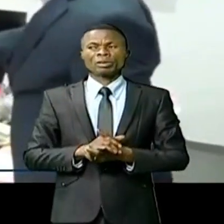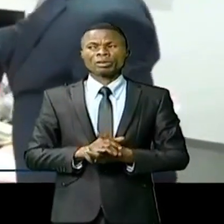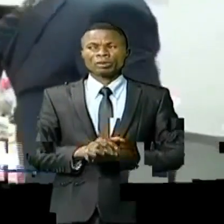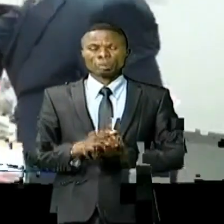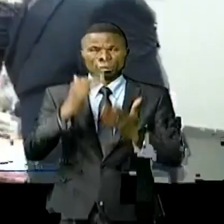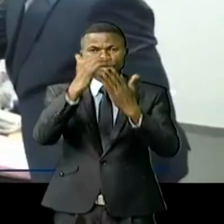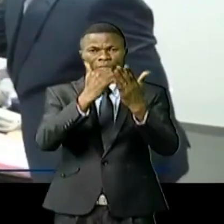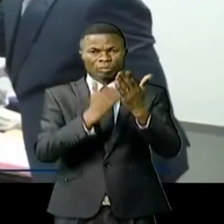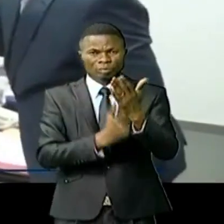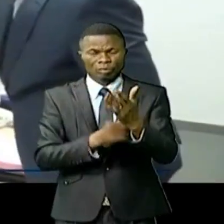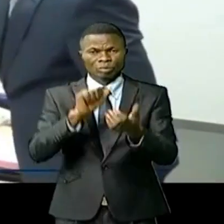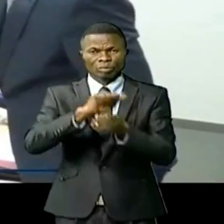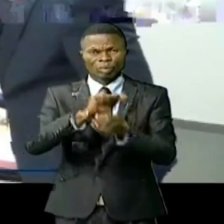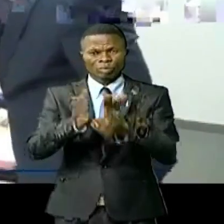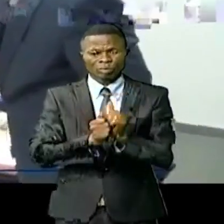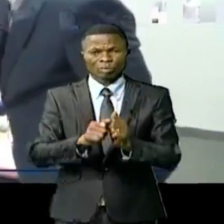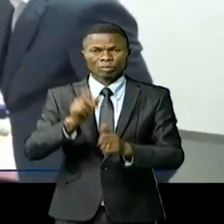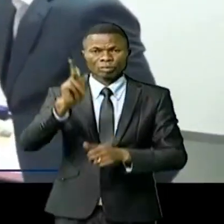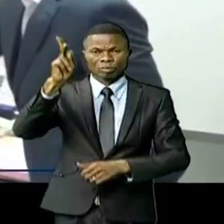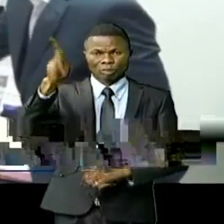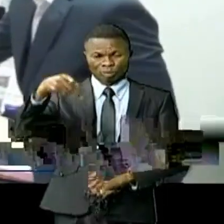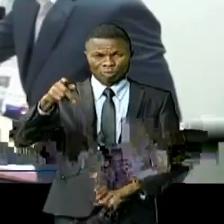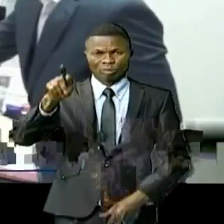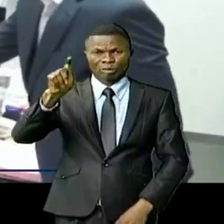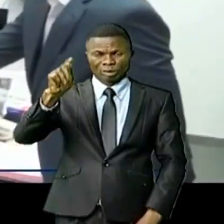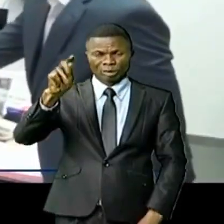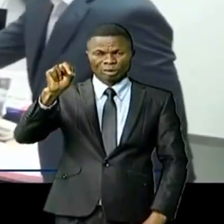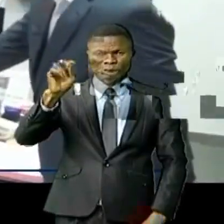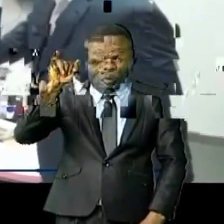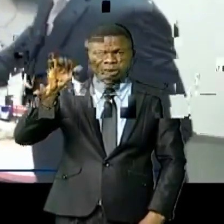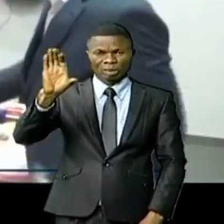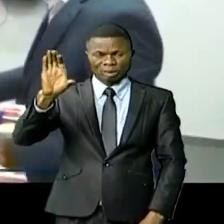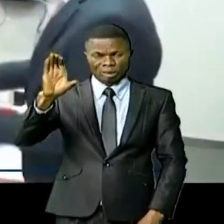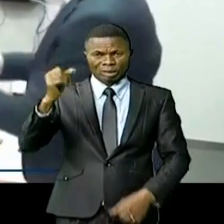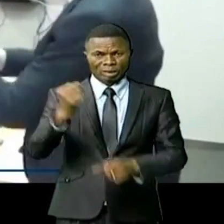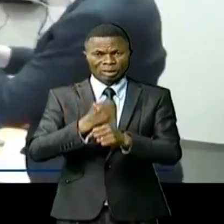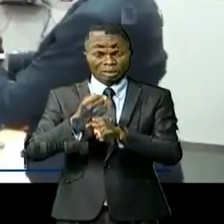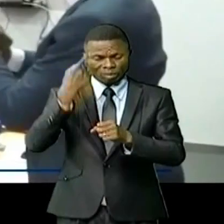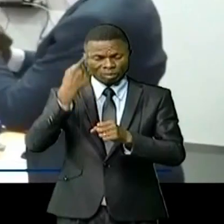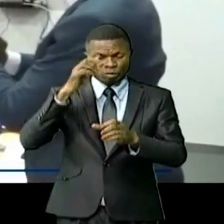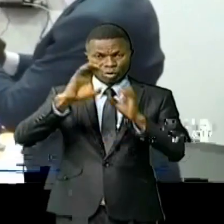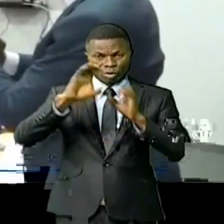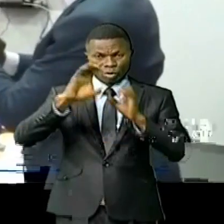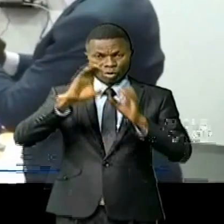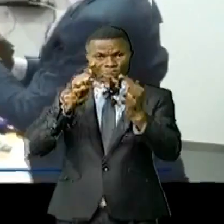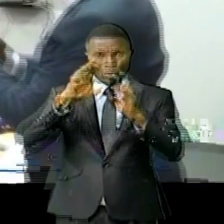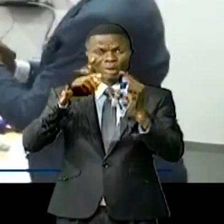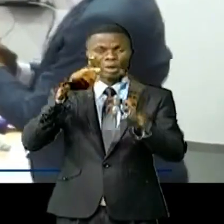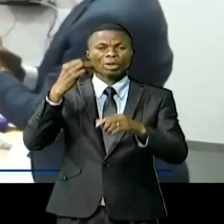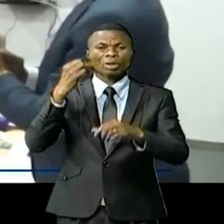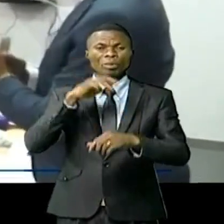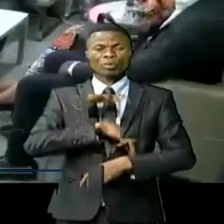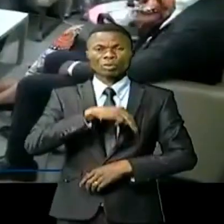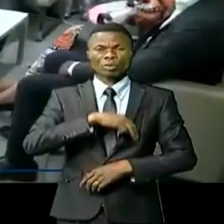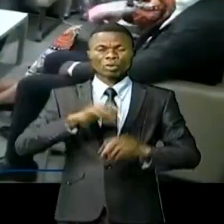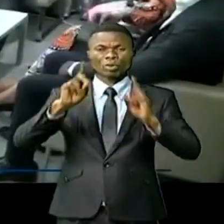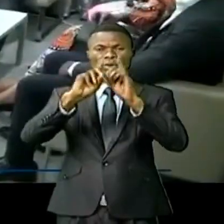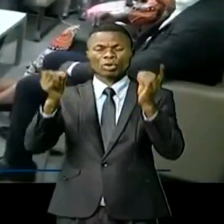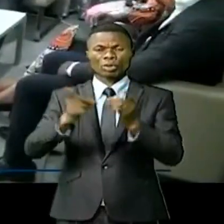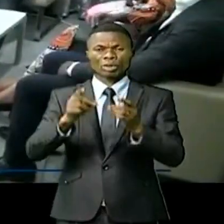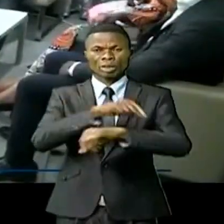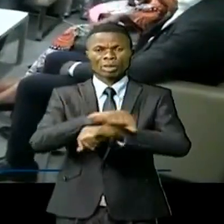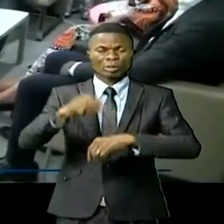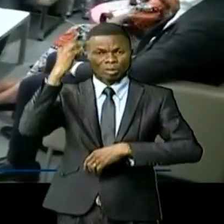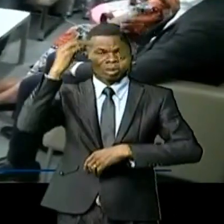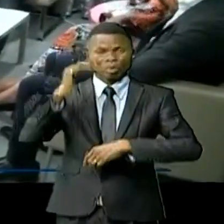Identifier les assigéties du Pétantique et aux exploitants du secteur de la télécommunication et le biais de la mission. L'une dégresse du ministère du